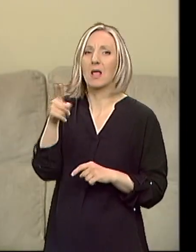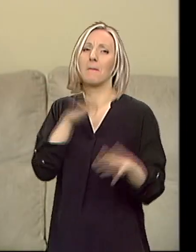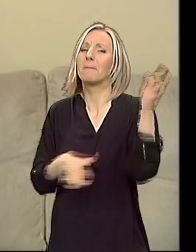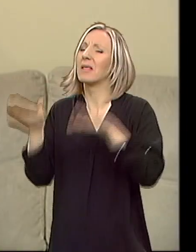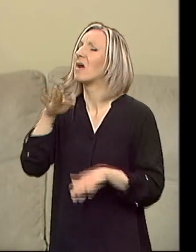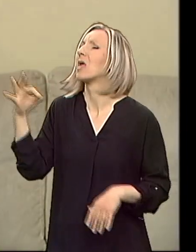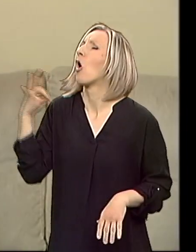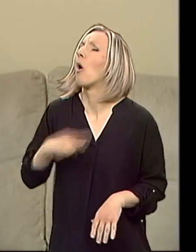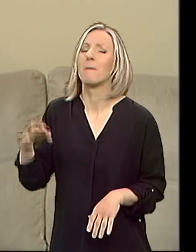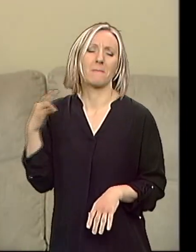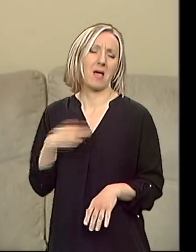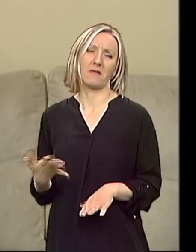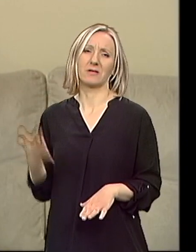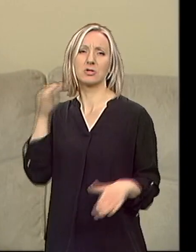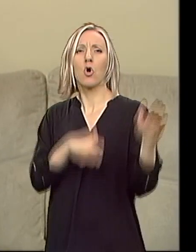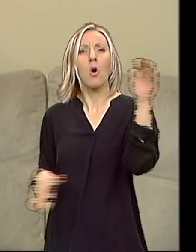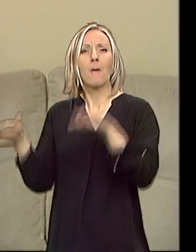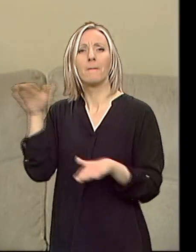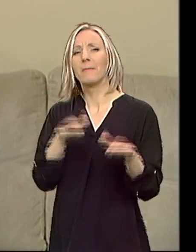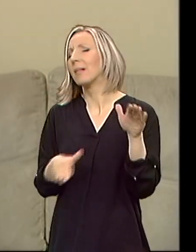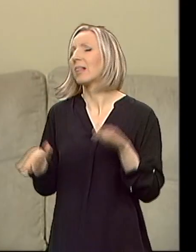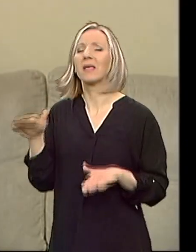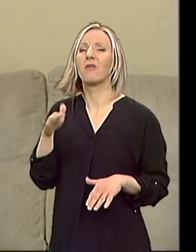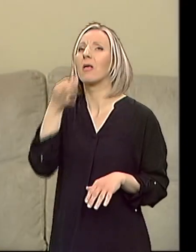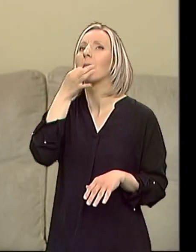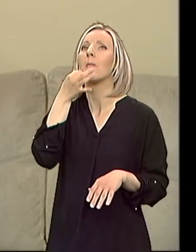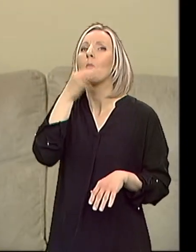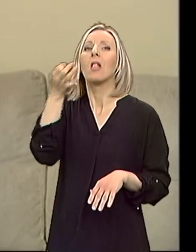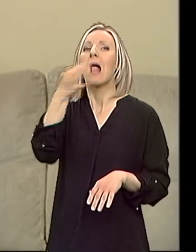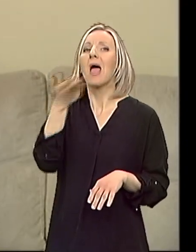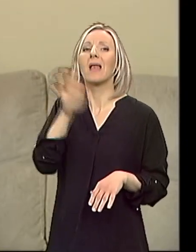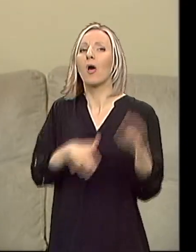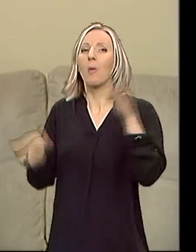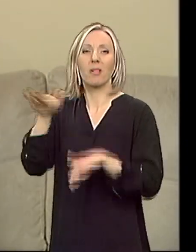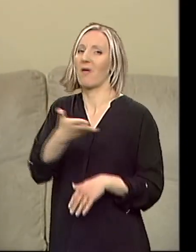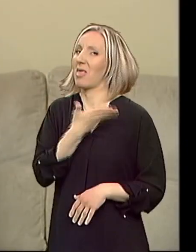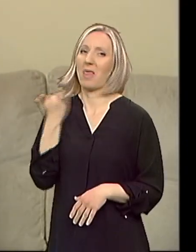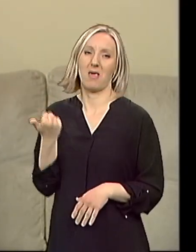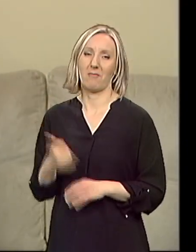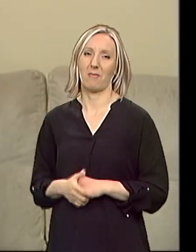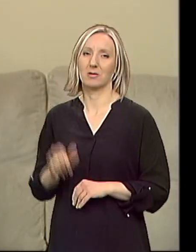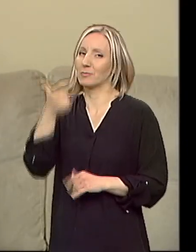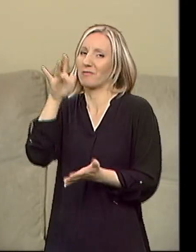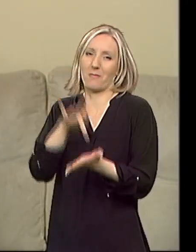obavezno. Plivanje njima je... bolji leke, mislim, ne postoji odplivanje. Tako da, eto, to su